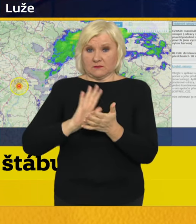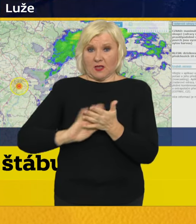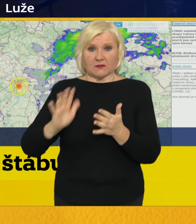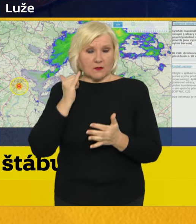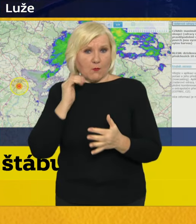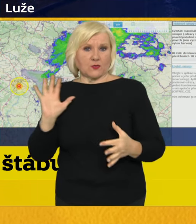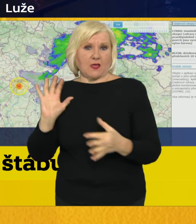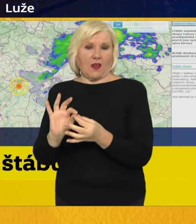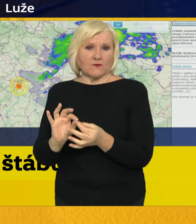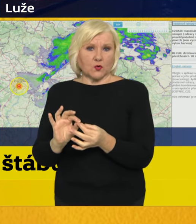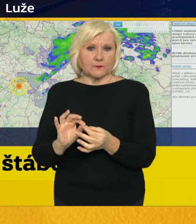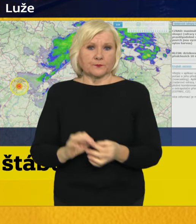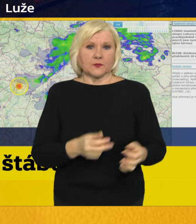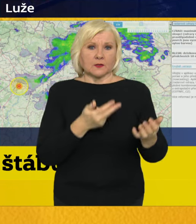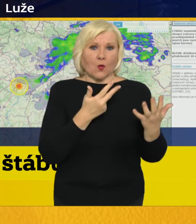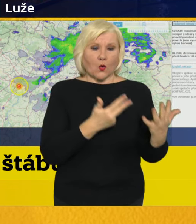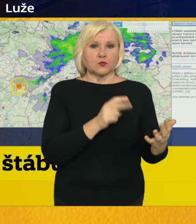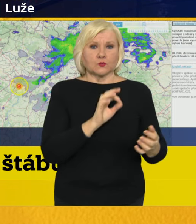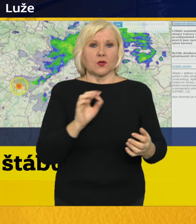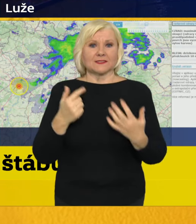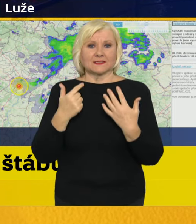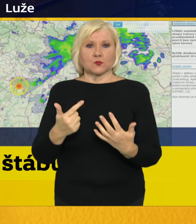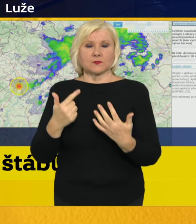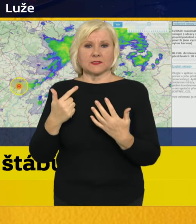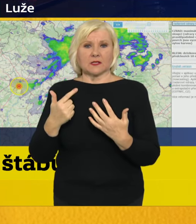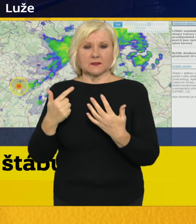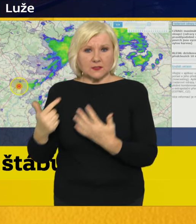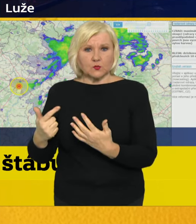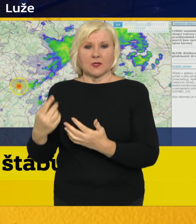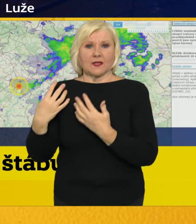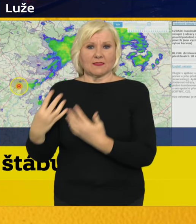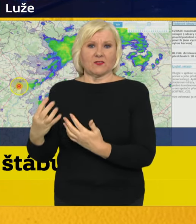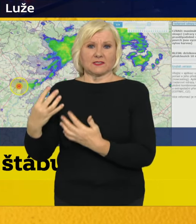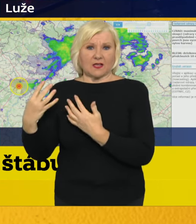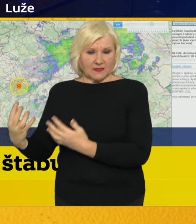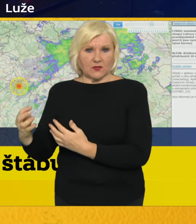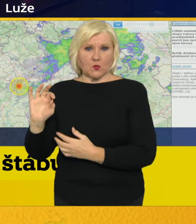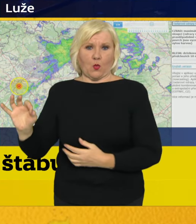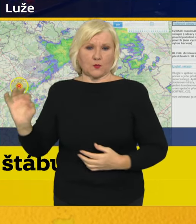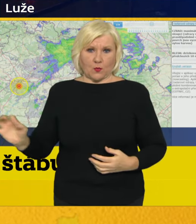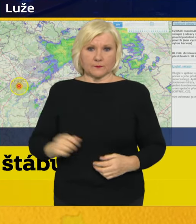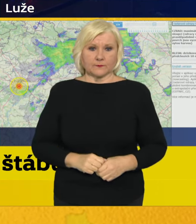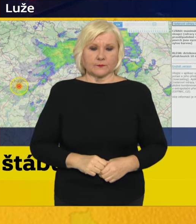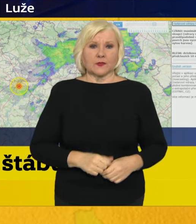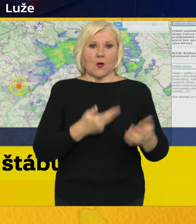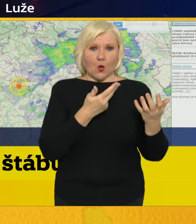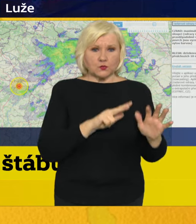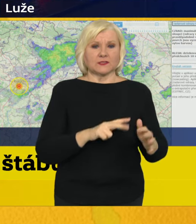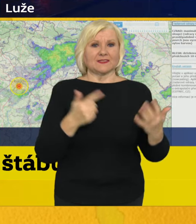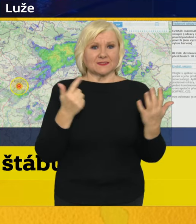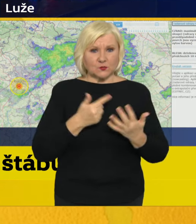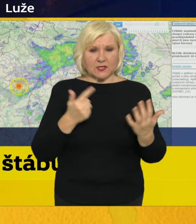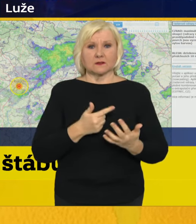linku 877 99 00. 877